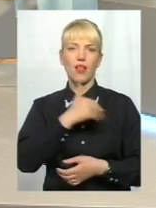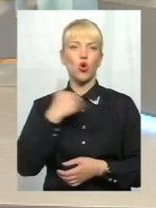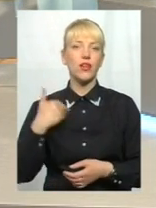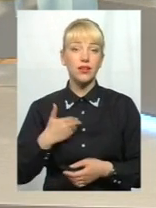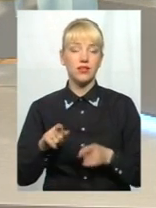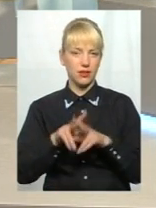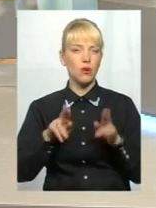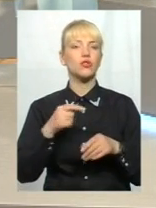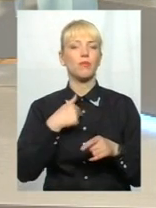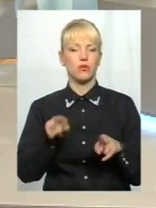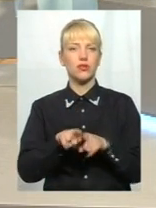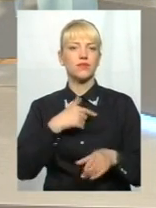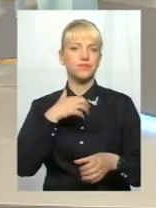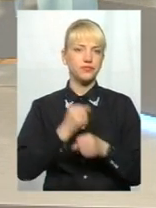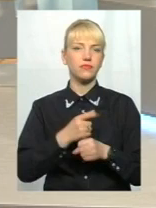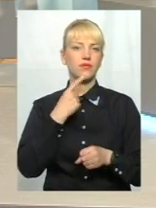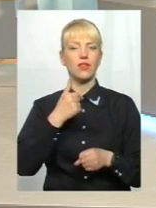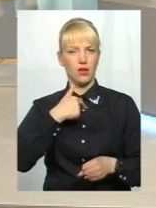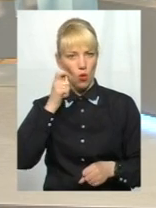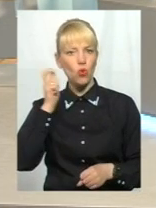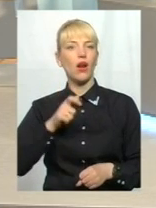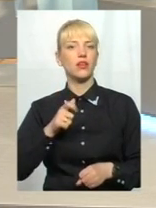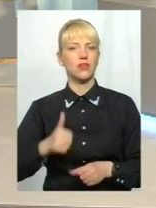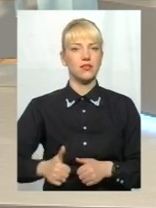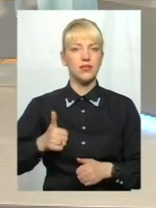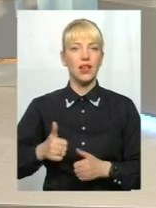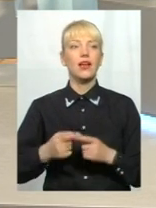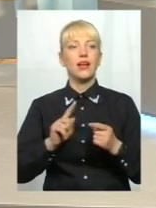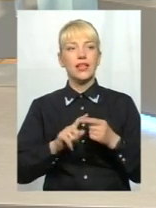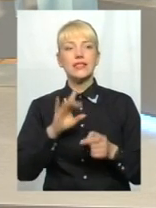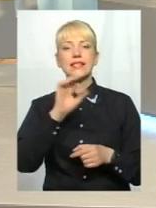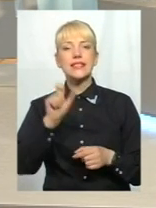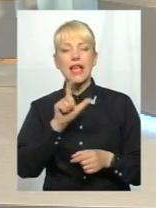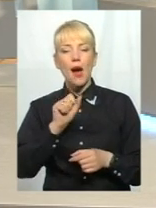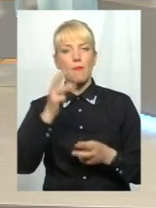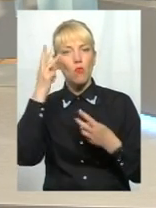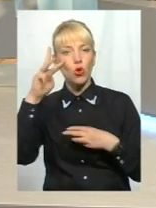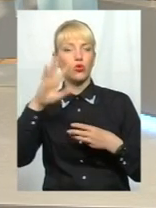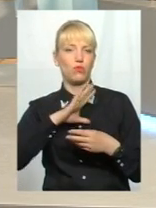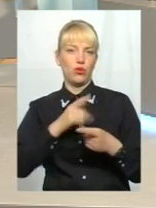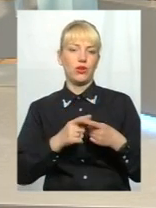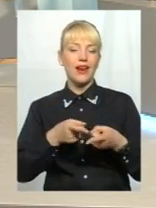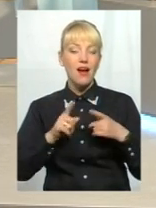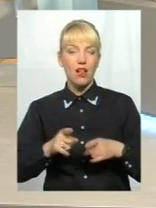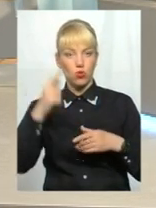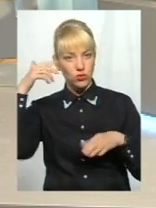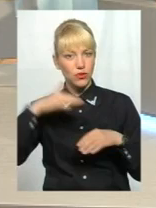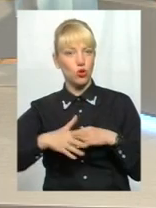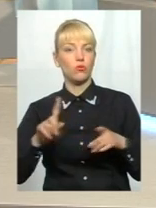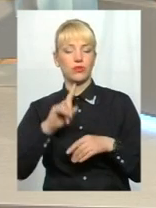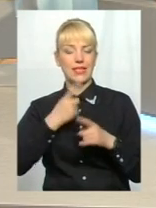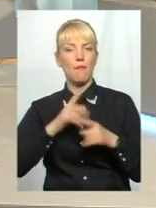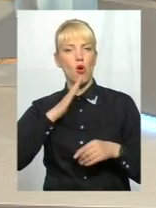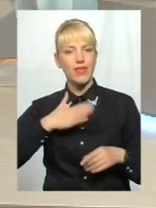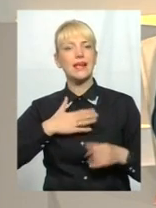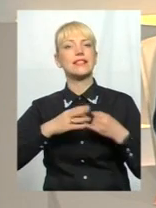просто мода, а щоб за модою все-таки прийшло реальне усвідомлення, що це моя земля, це моя